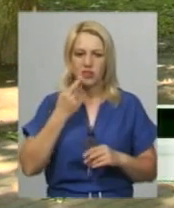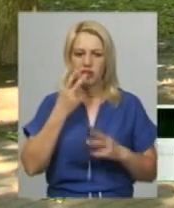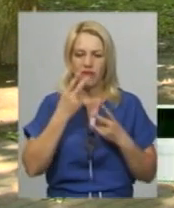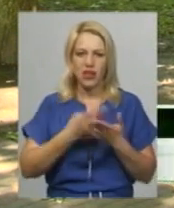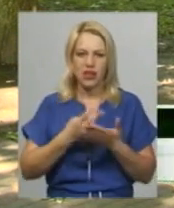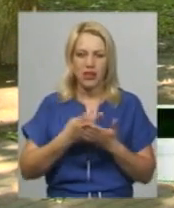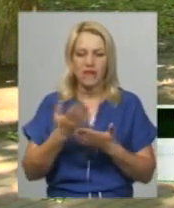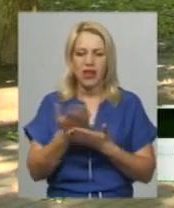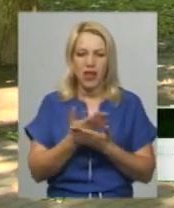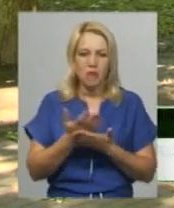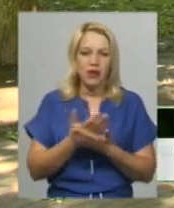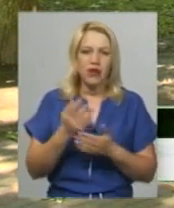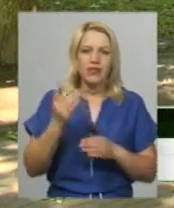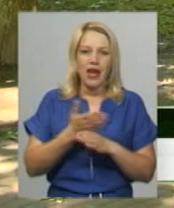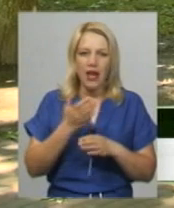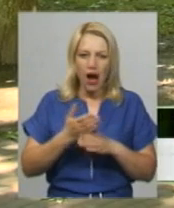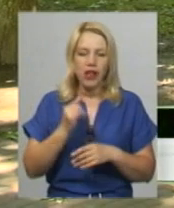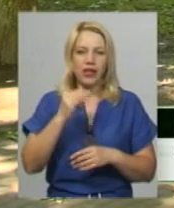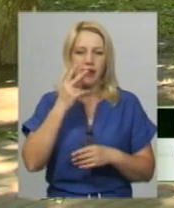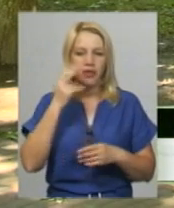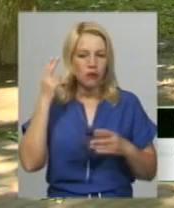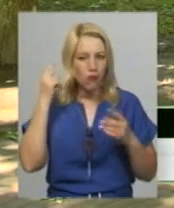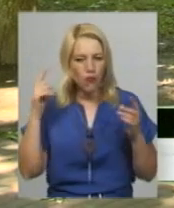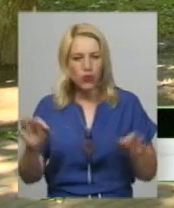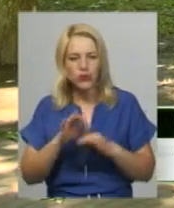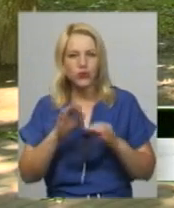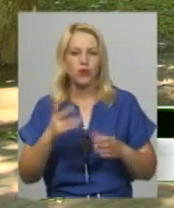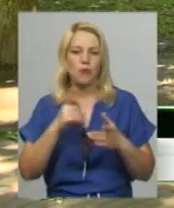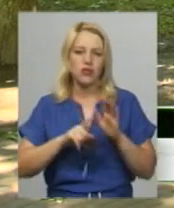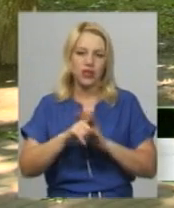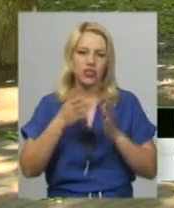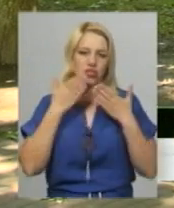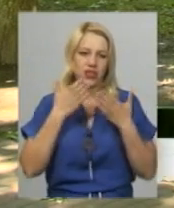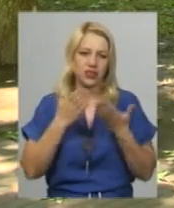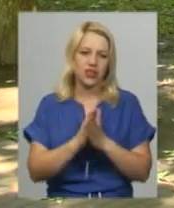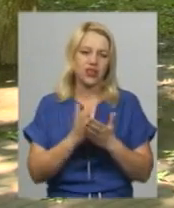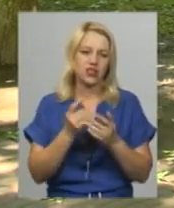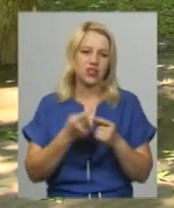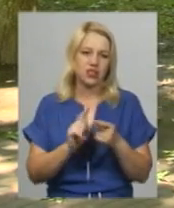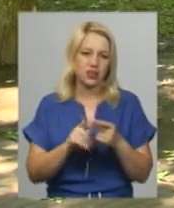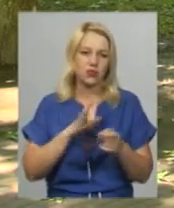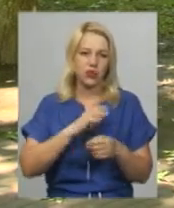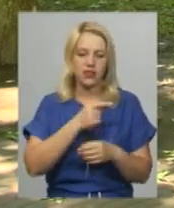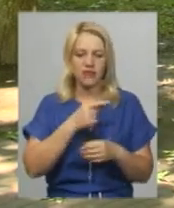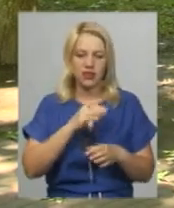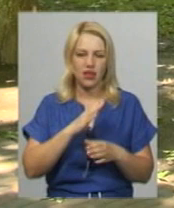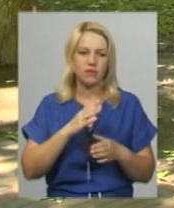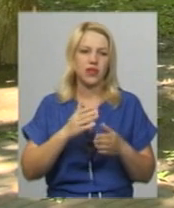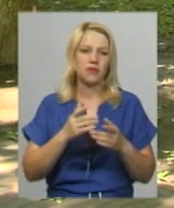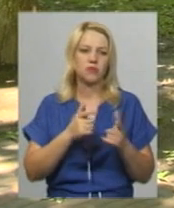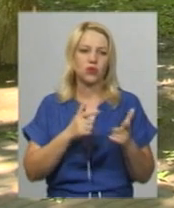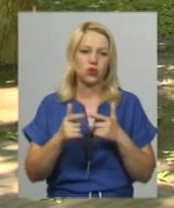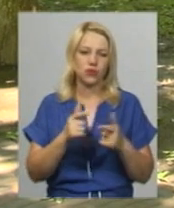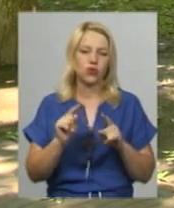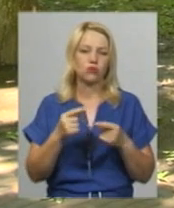фільми, серіали, слухала музику, навіть почала читати книжки. Я думаю, це теж була невід'ємна частина підготовки, тому що